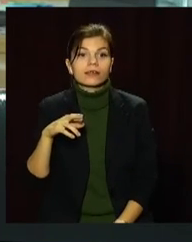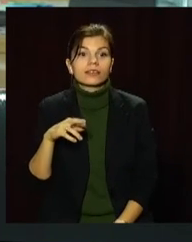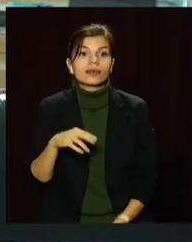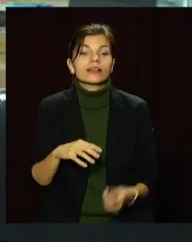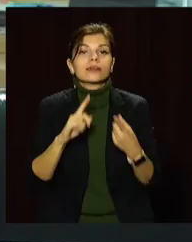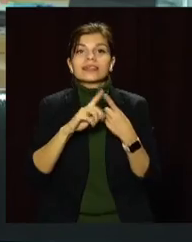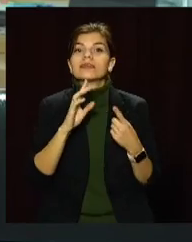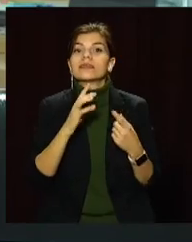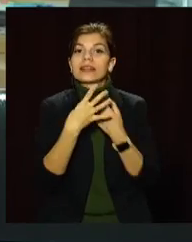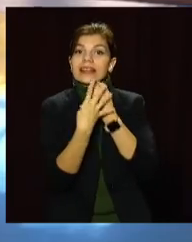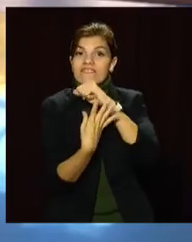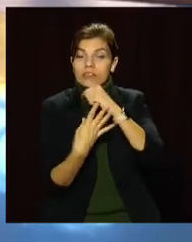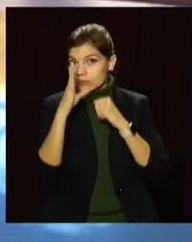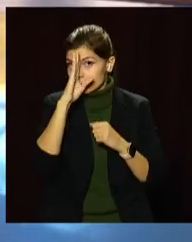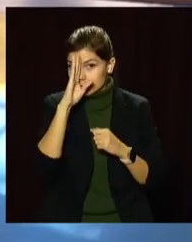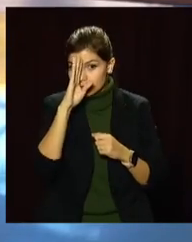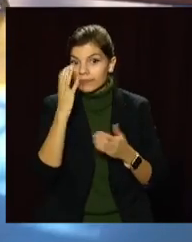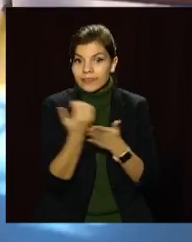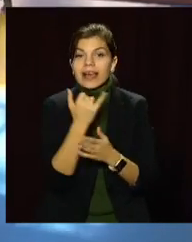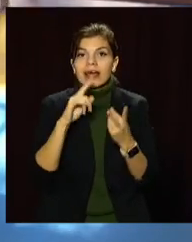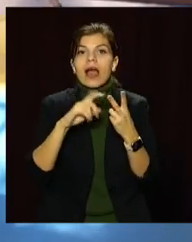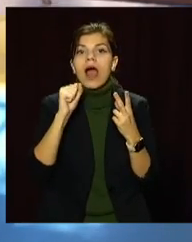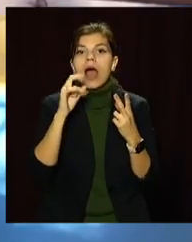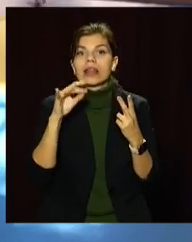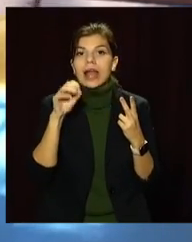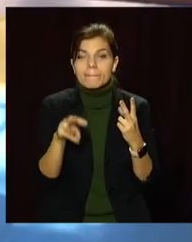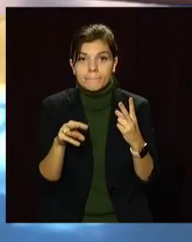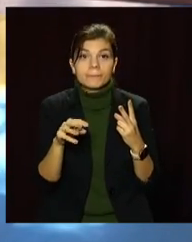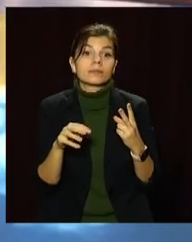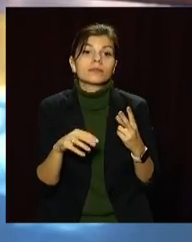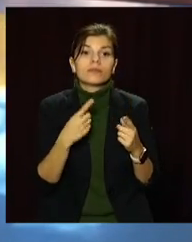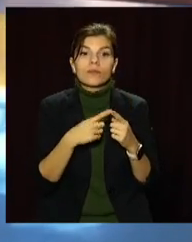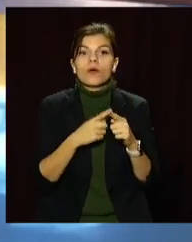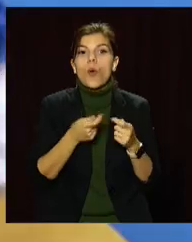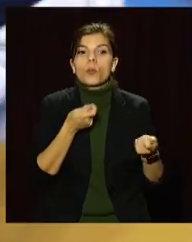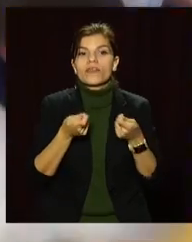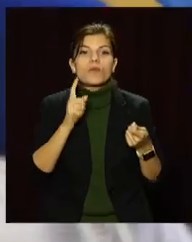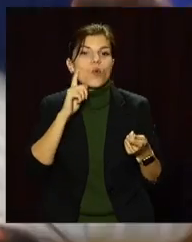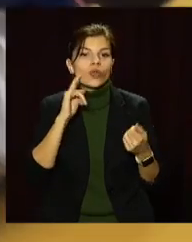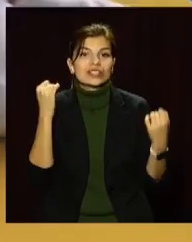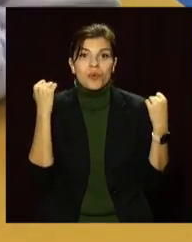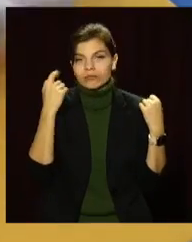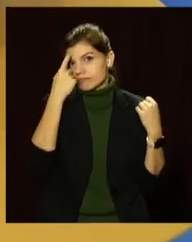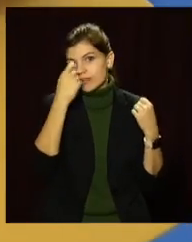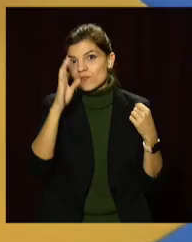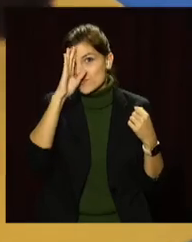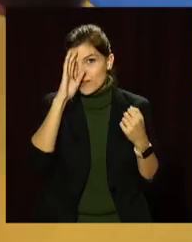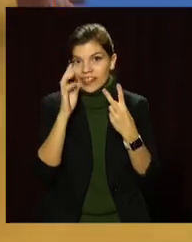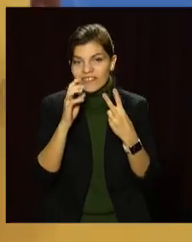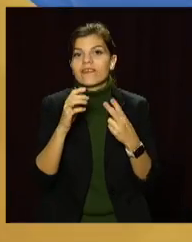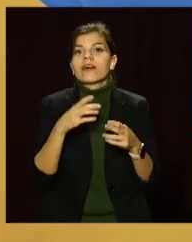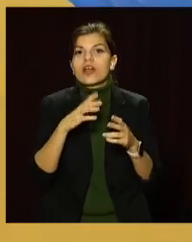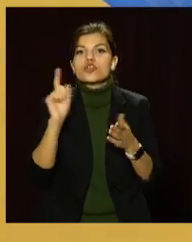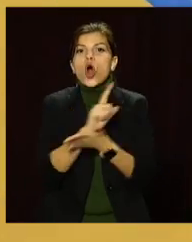19-річні Олег Вередиба і Артем Бубир. Про це повідомили в обласному управлінні молодій спорту. Хлопці виконали